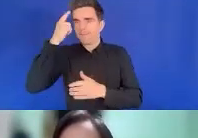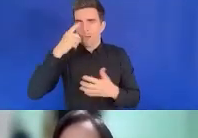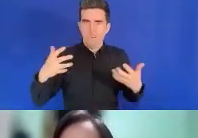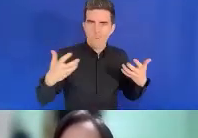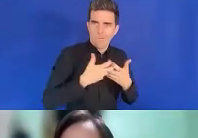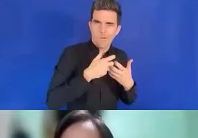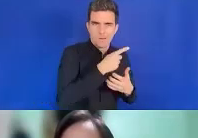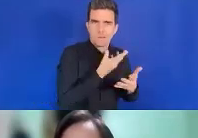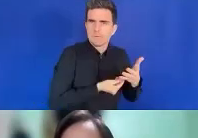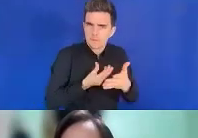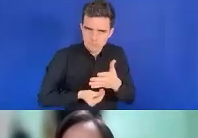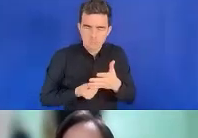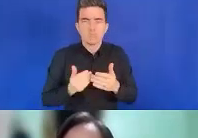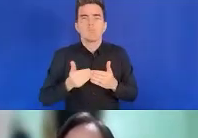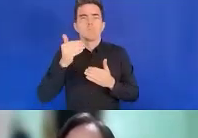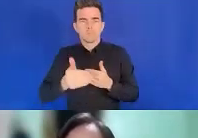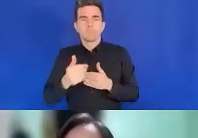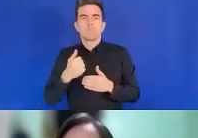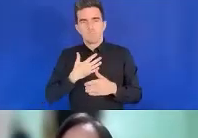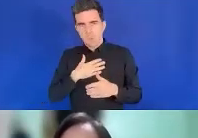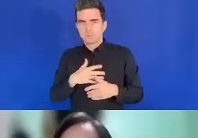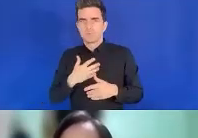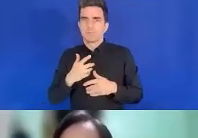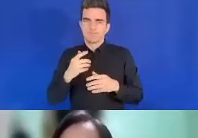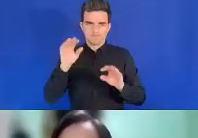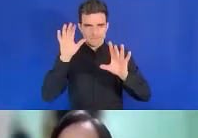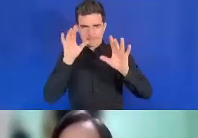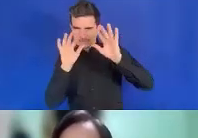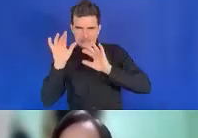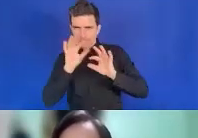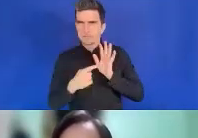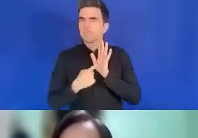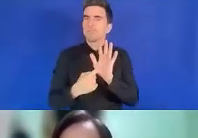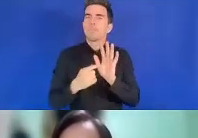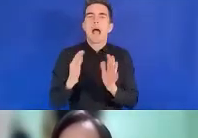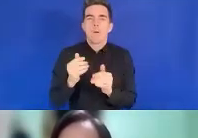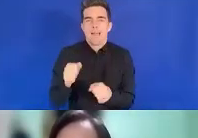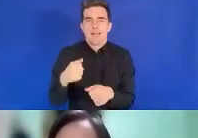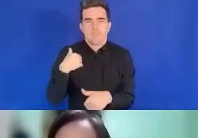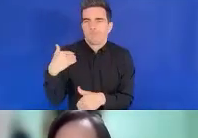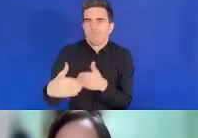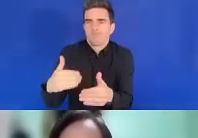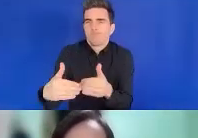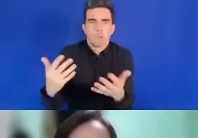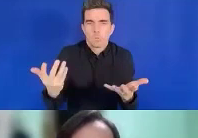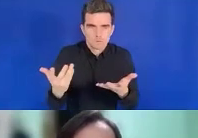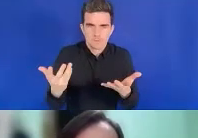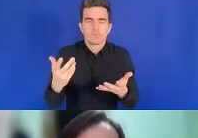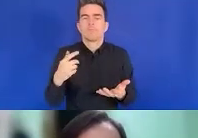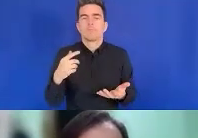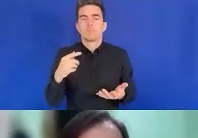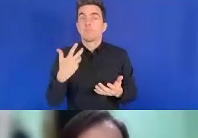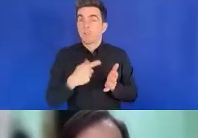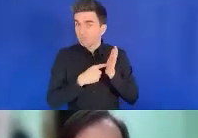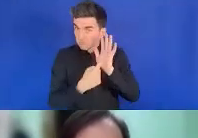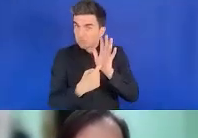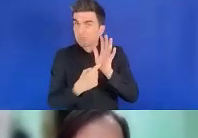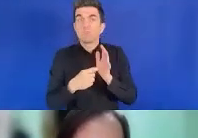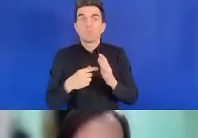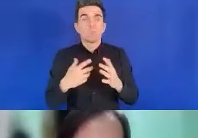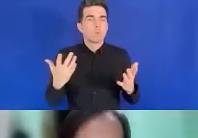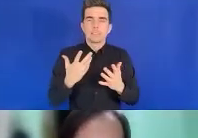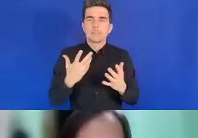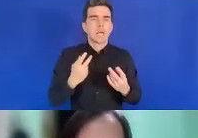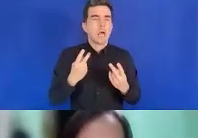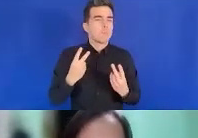avoir des actions clés qui sont projetées à l'écran. J'aimerais insister